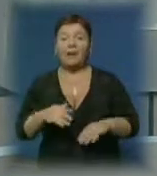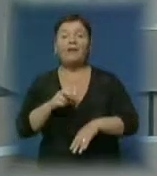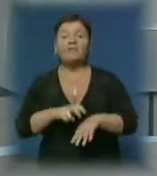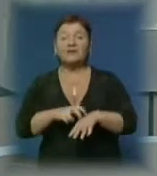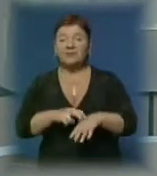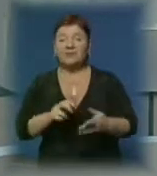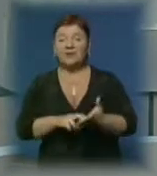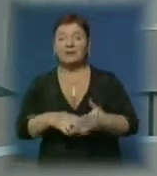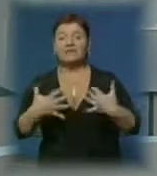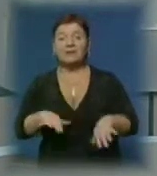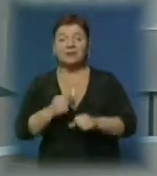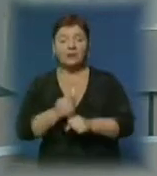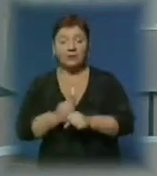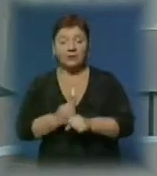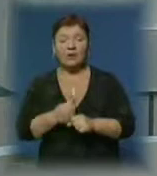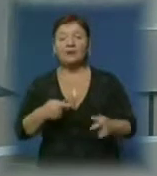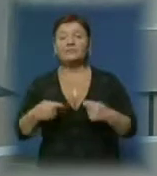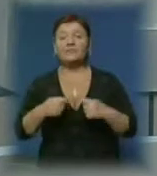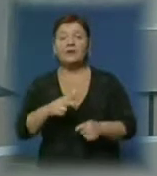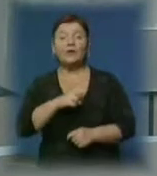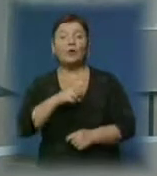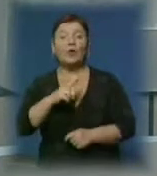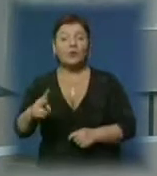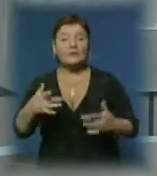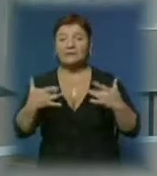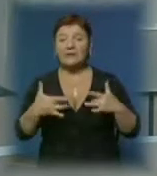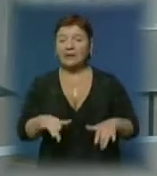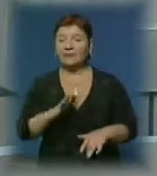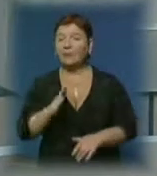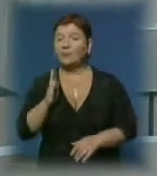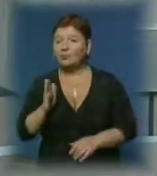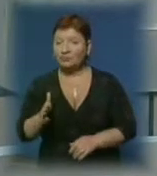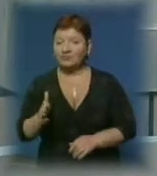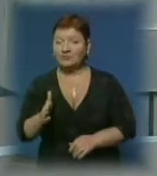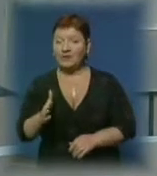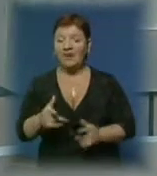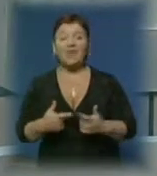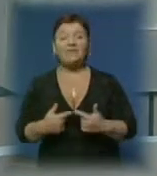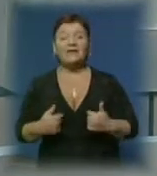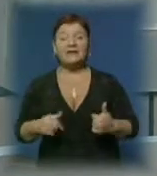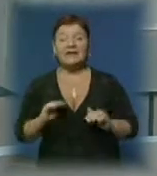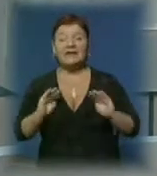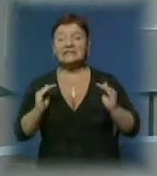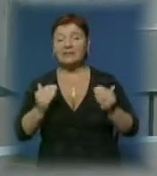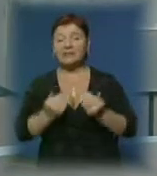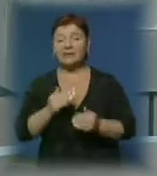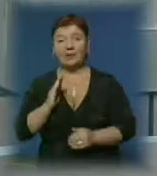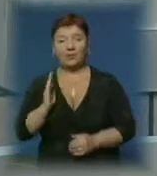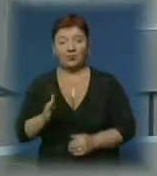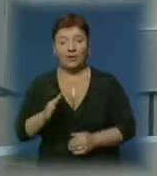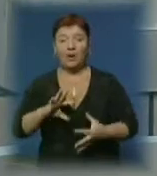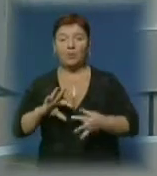роботу, а керівництво лікарні запевняє, нікого з персоналу звільняти не збираються і відділення закривати не будуть.